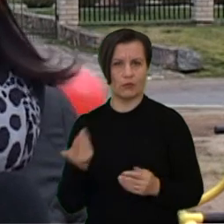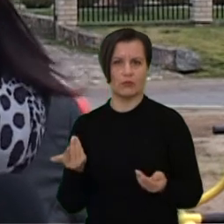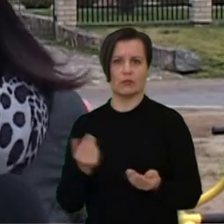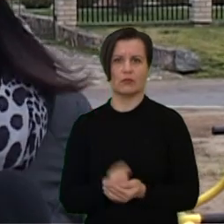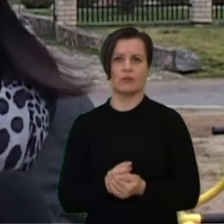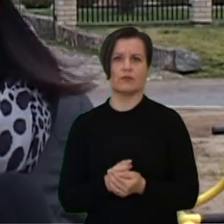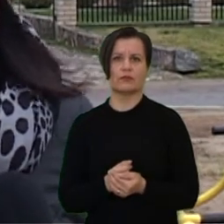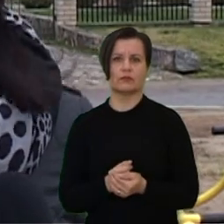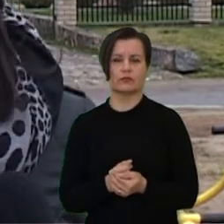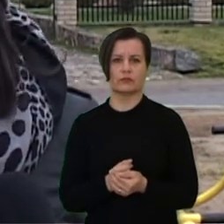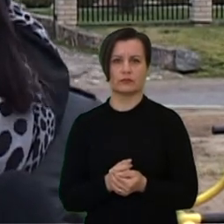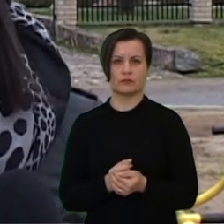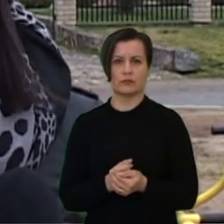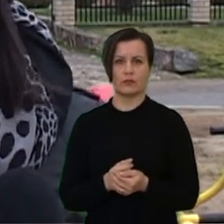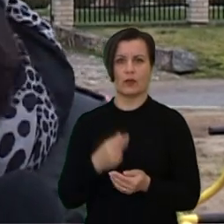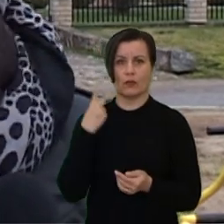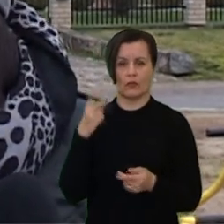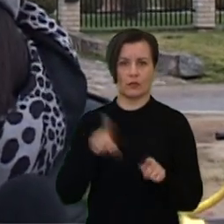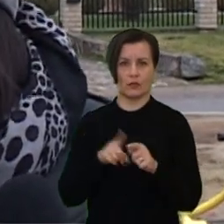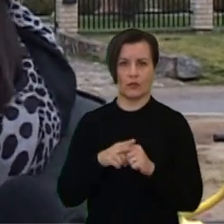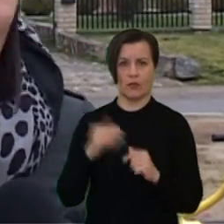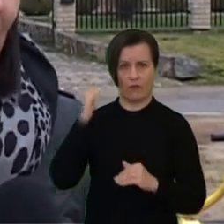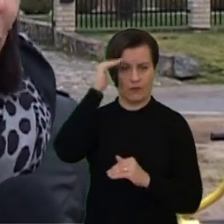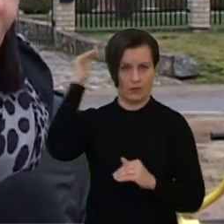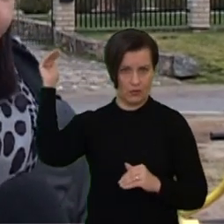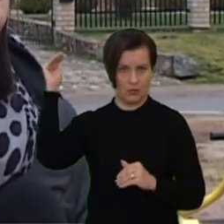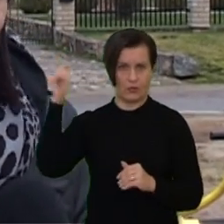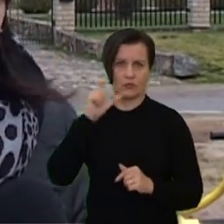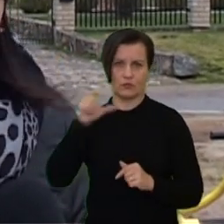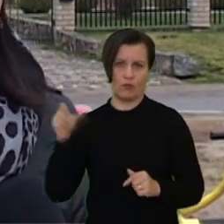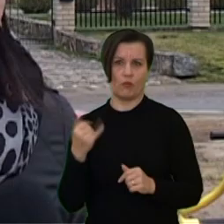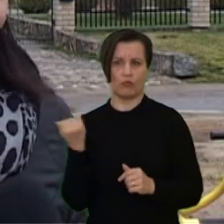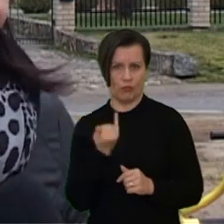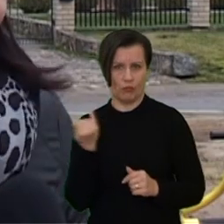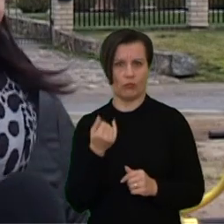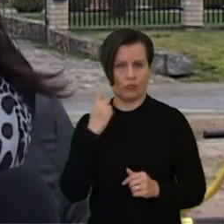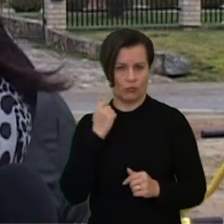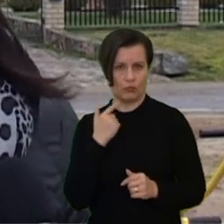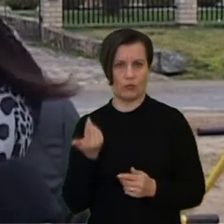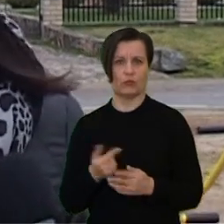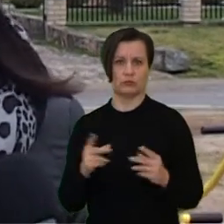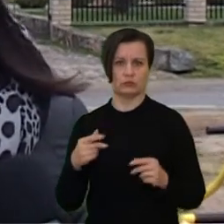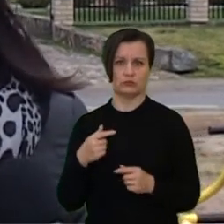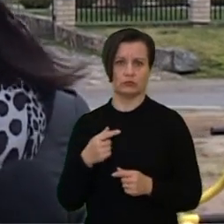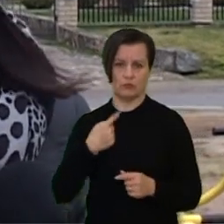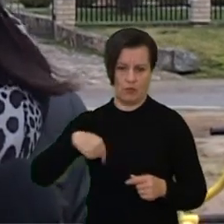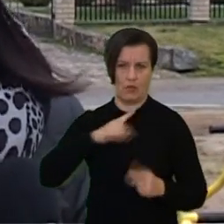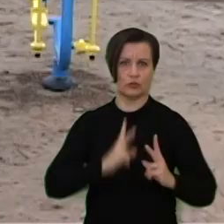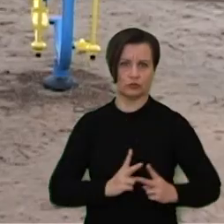didelis. Ir matom, kad yra susidomėjimas ir vyresnių amžių žmonių. Tai tuo džiaugia, mes ir norim, kad